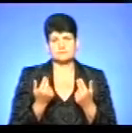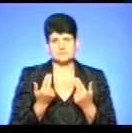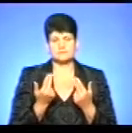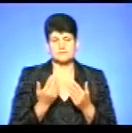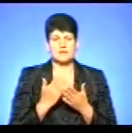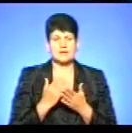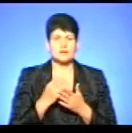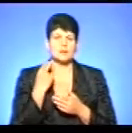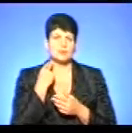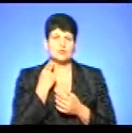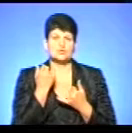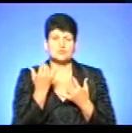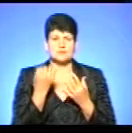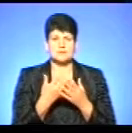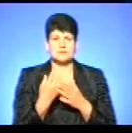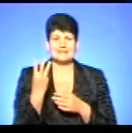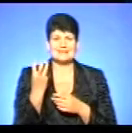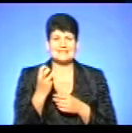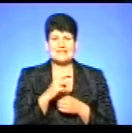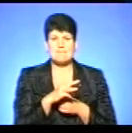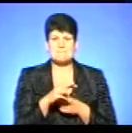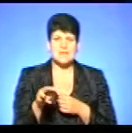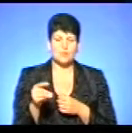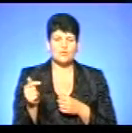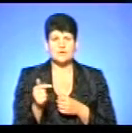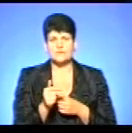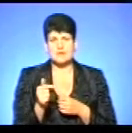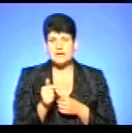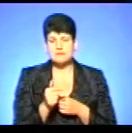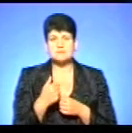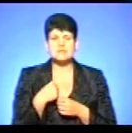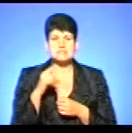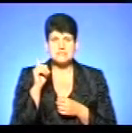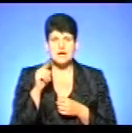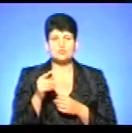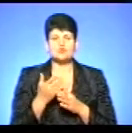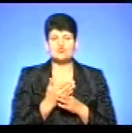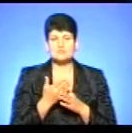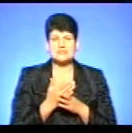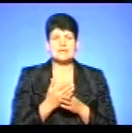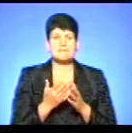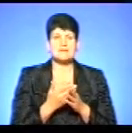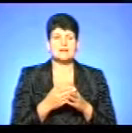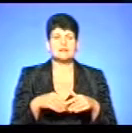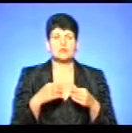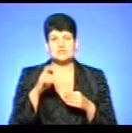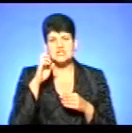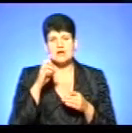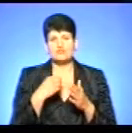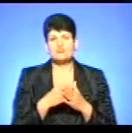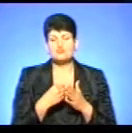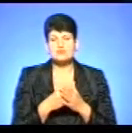заборгованість на сьогоднішній день близько 300 мільйонів гривень. Ми знаємо, що субсидії і пілії фінансуються з державного бюджету.